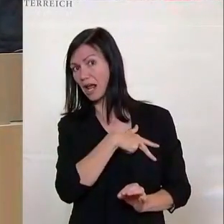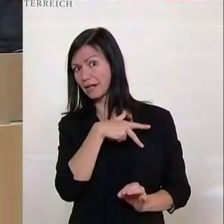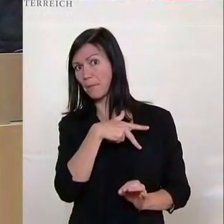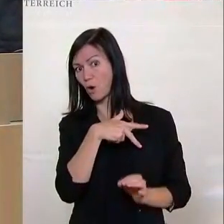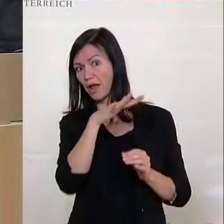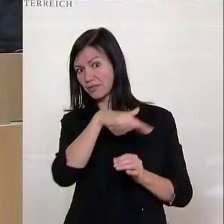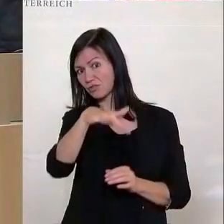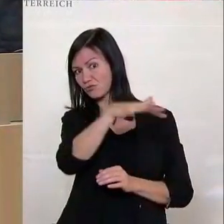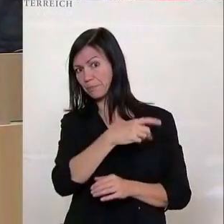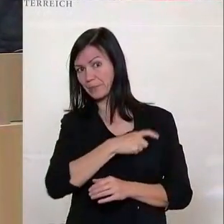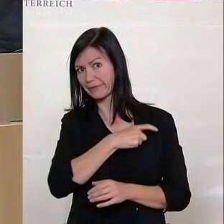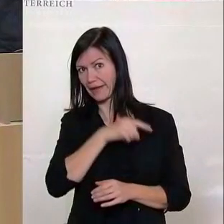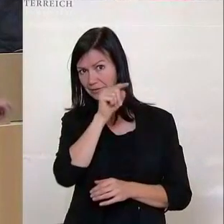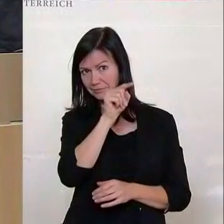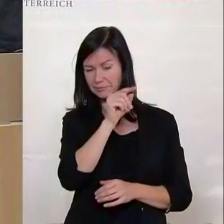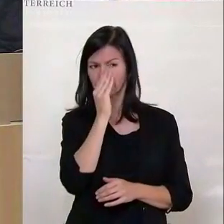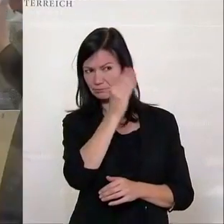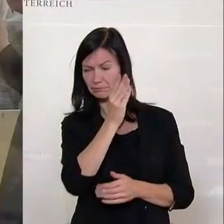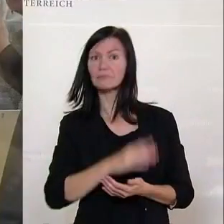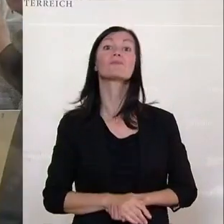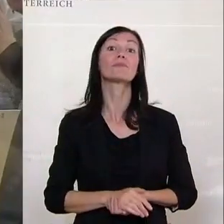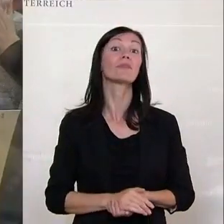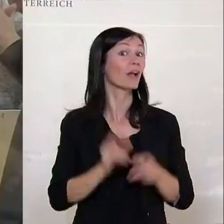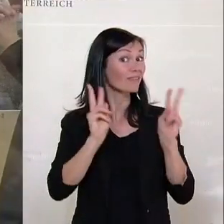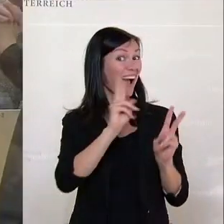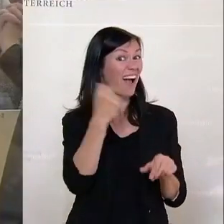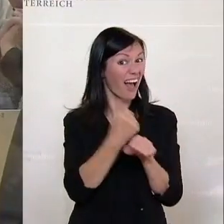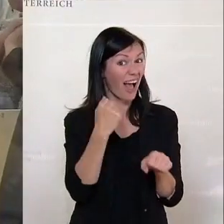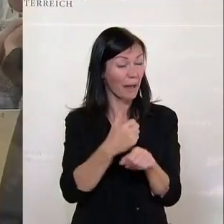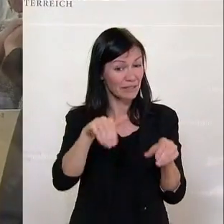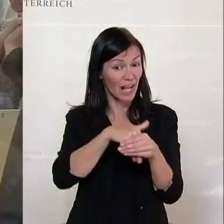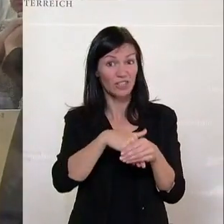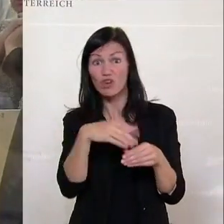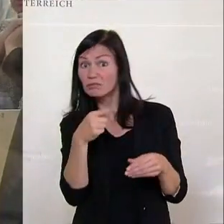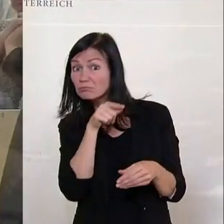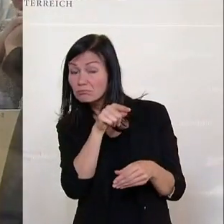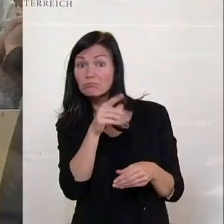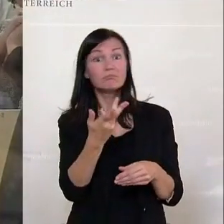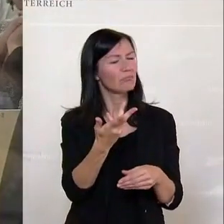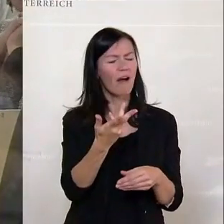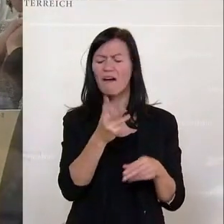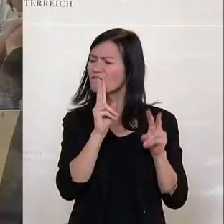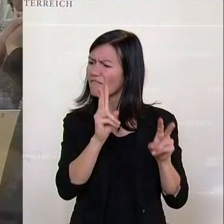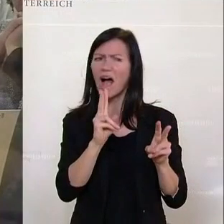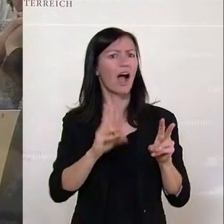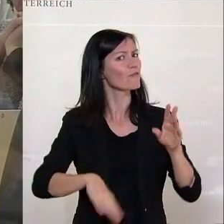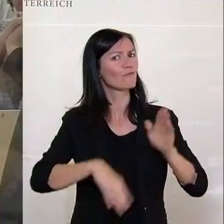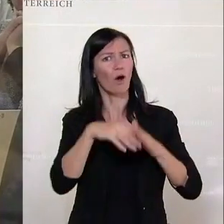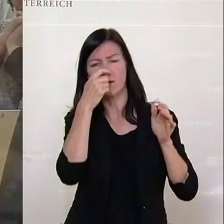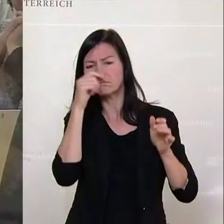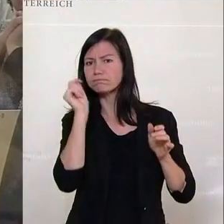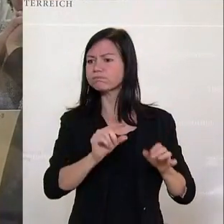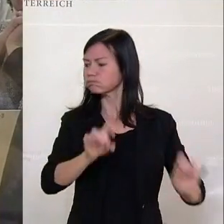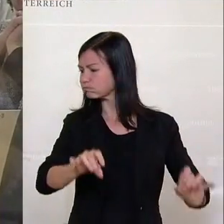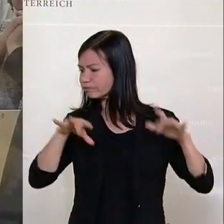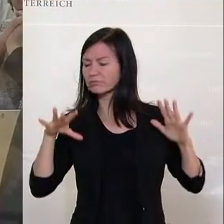Ihr habt es wirklich, die Arbeitnehmer in dieser Frage komplett im Stich gelassen. Und das ist der Vorwurf